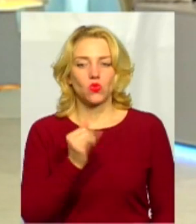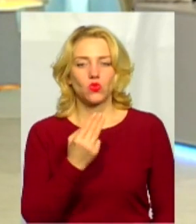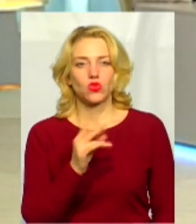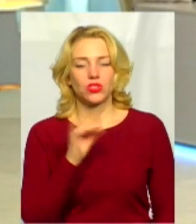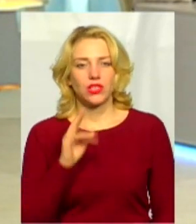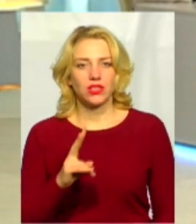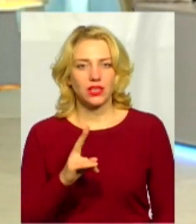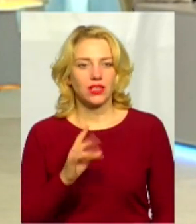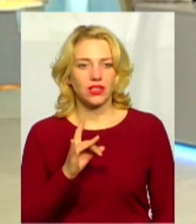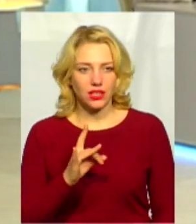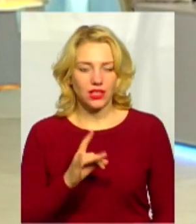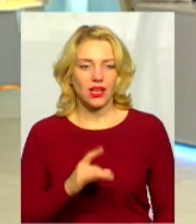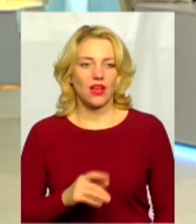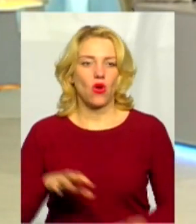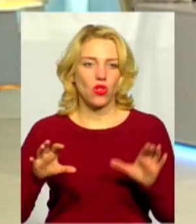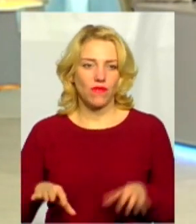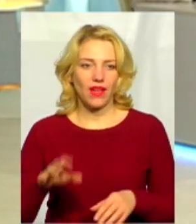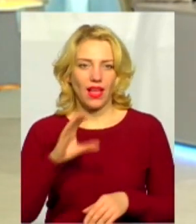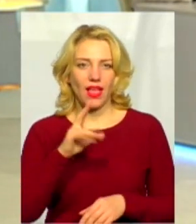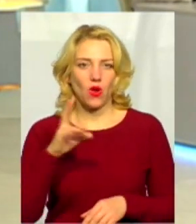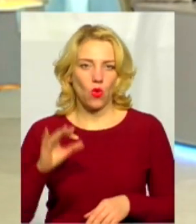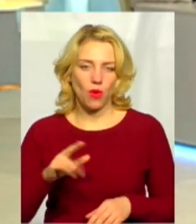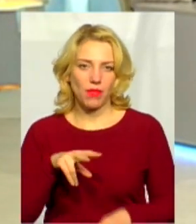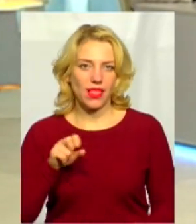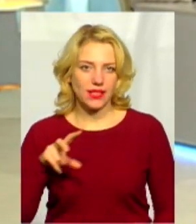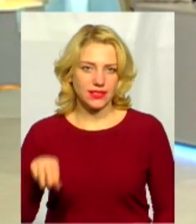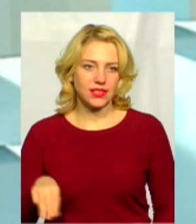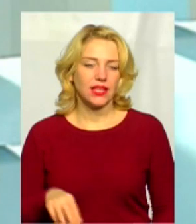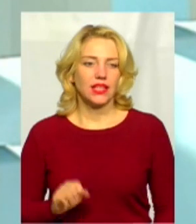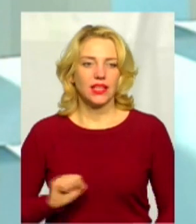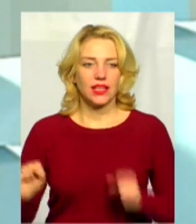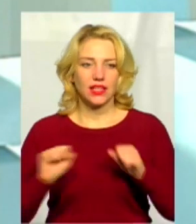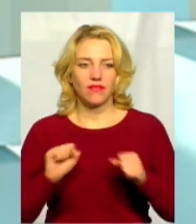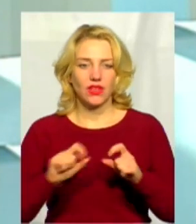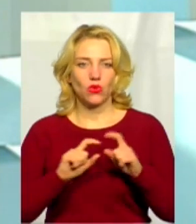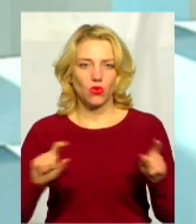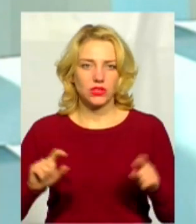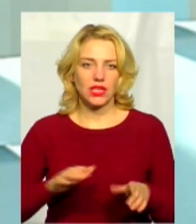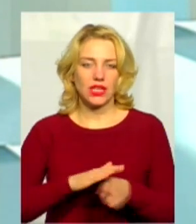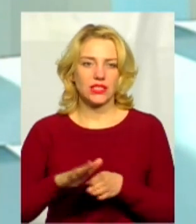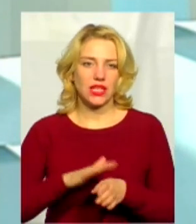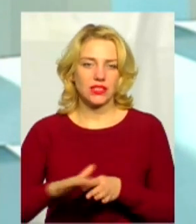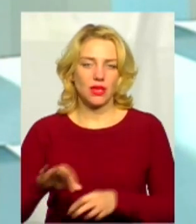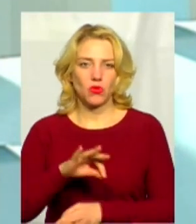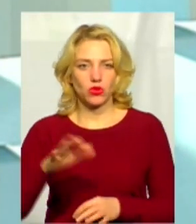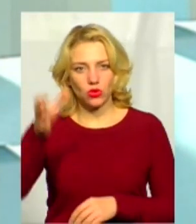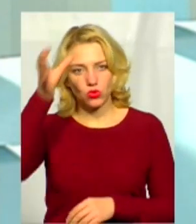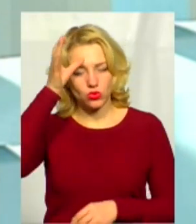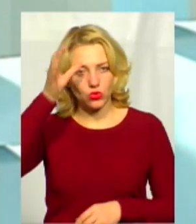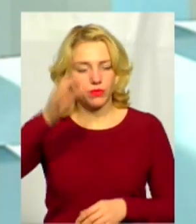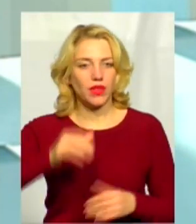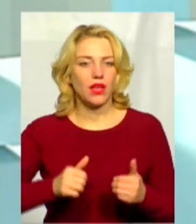Хмельницького енергетичного кластеру та Миколою Ваврищуком, керівником Офісу реалізації проєкту «Розумний довкілля